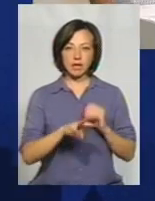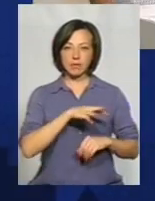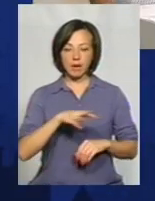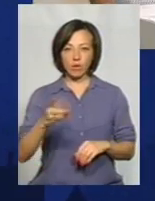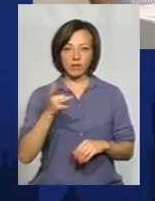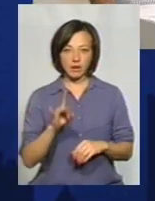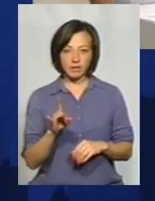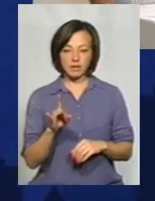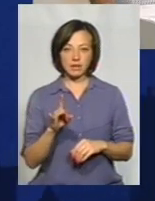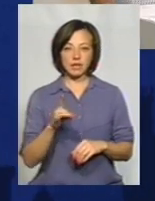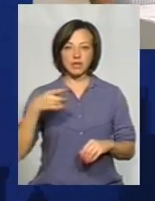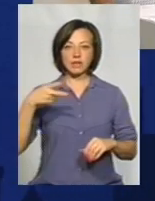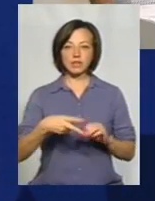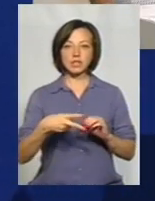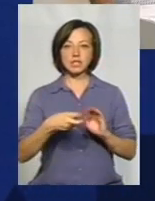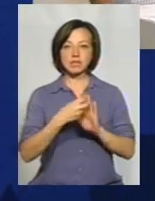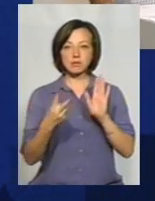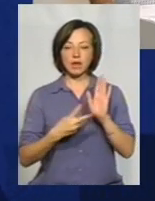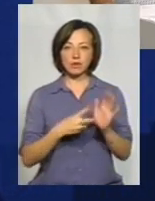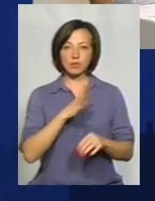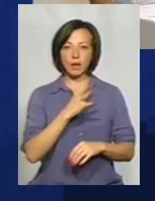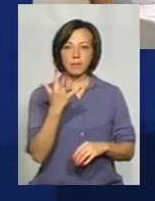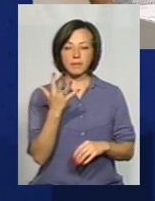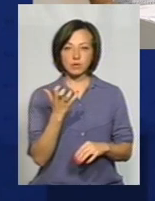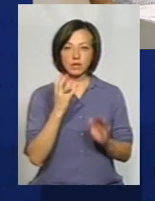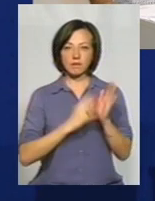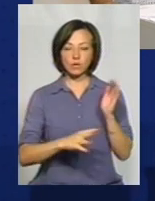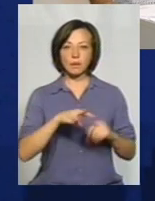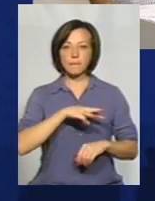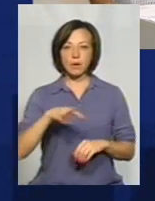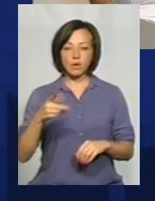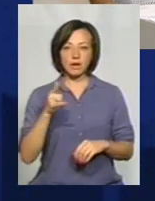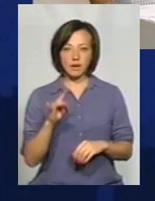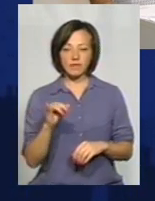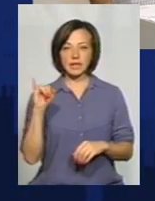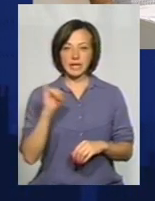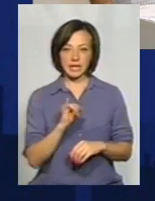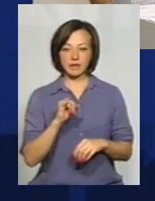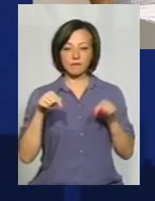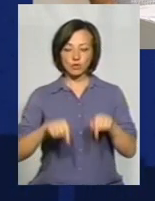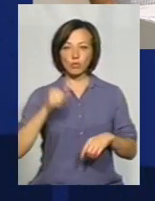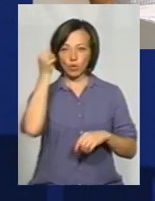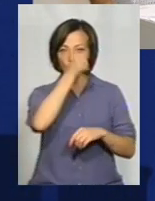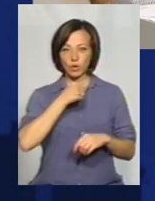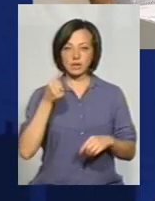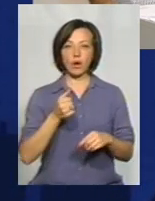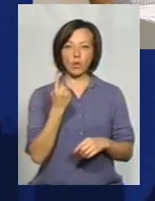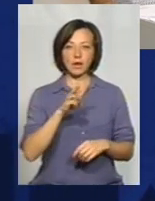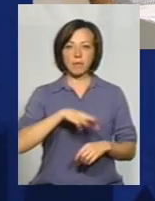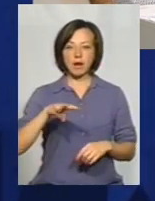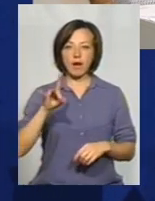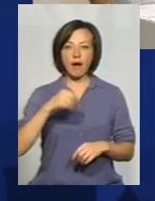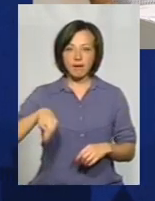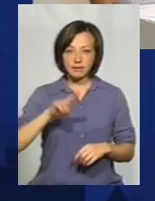грн, в 2017 році 590 млн грн і в цьому році 1 млрд 200